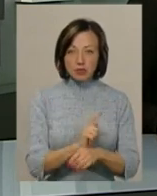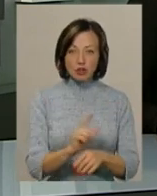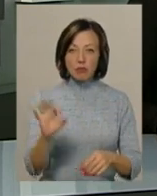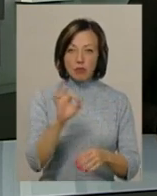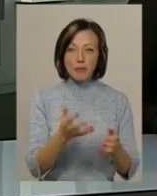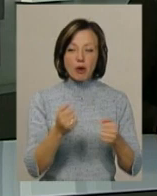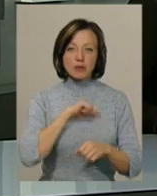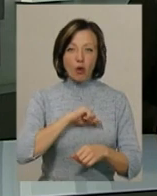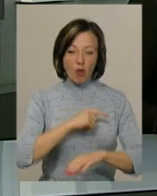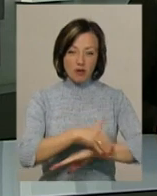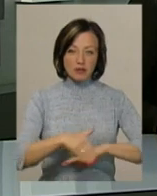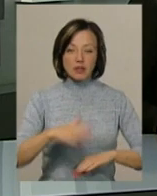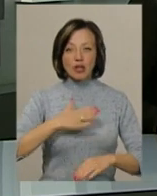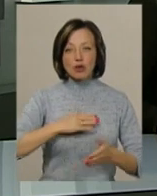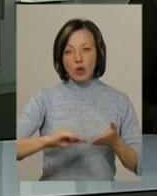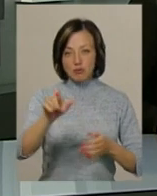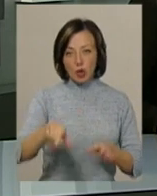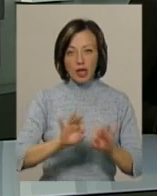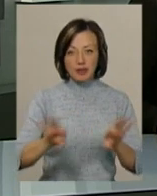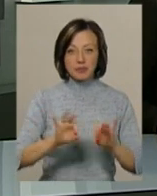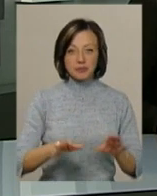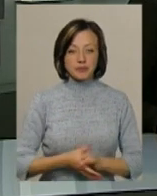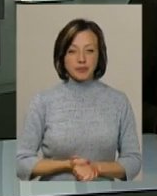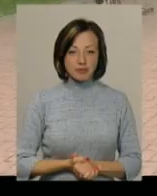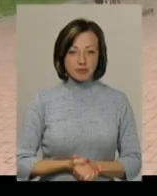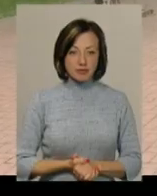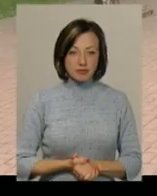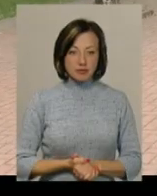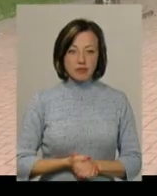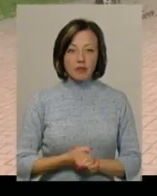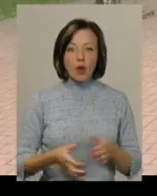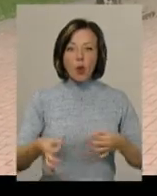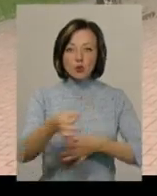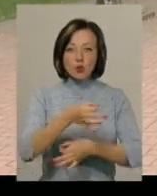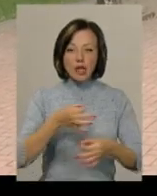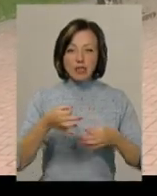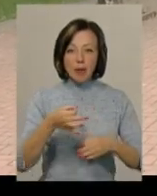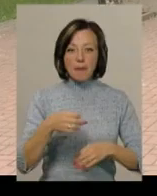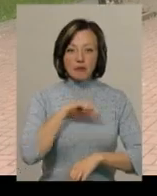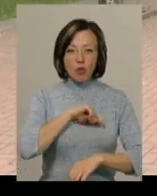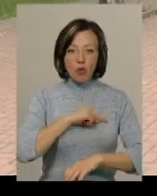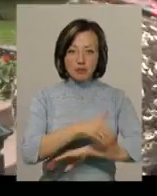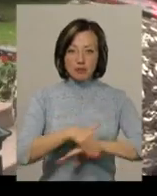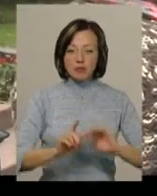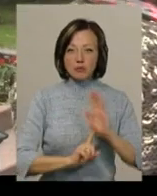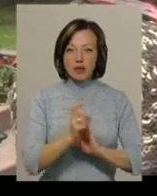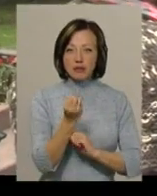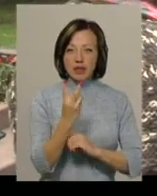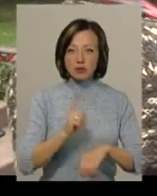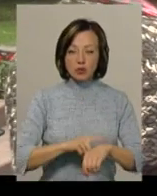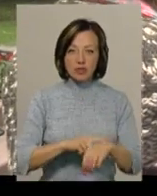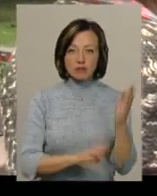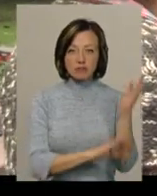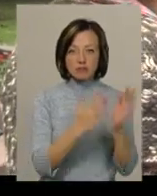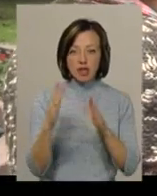прийом психолога «Просто неба» знає моя колега Ірина Хижа. Консультація психолога «Просто неба» розпочалася о 12-й годині у